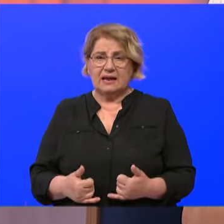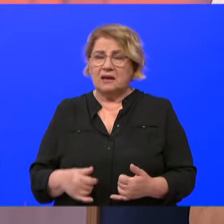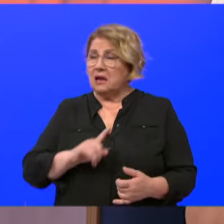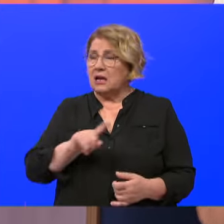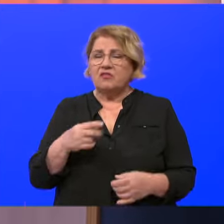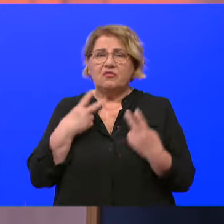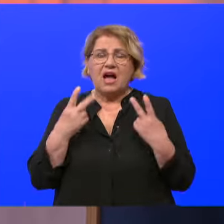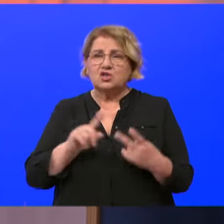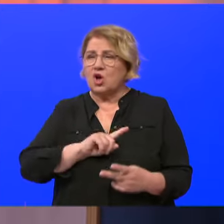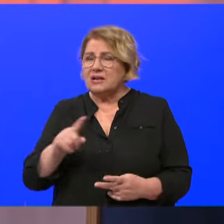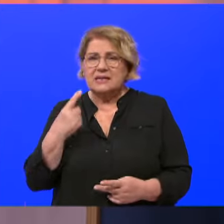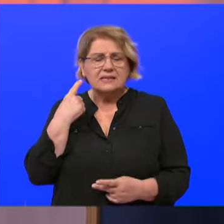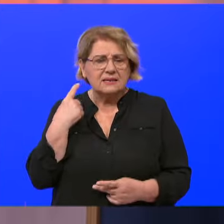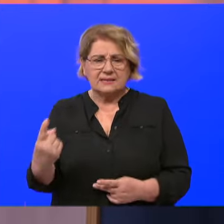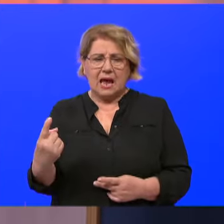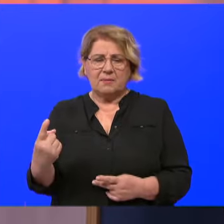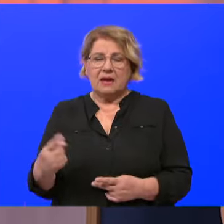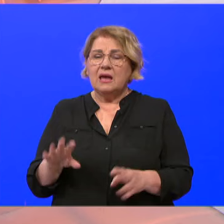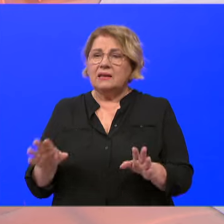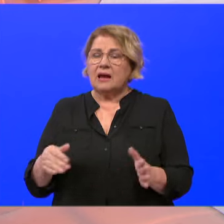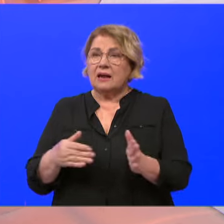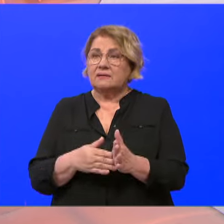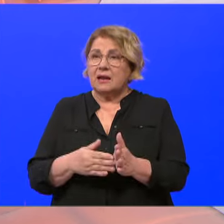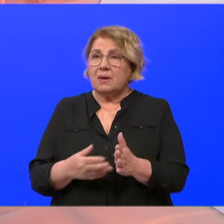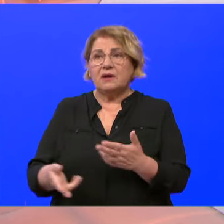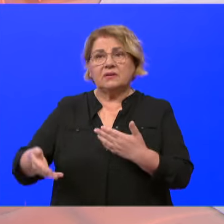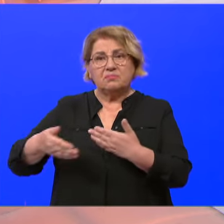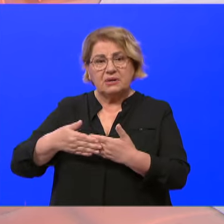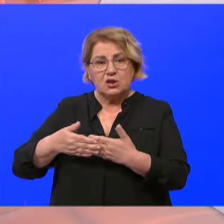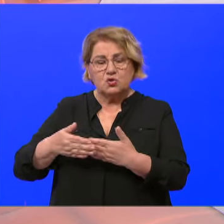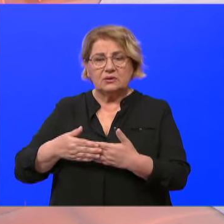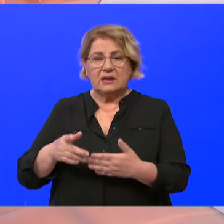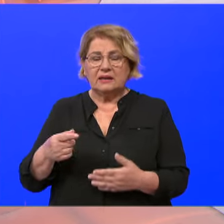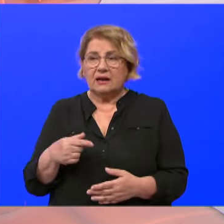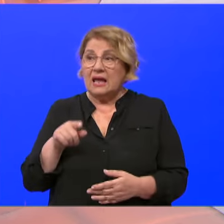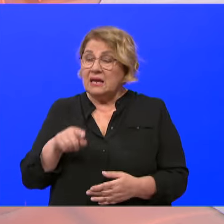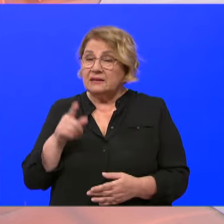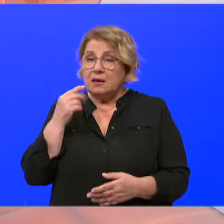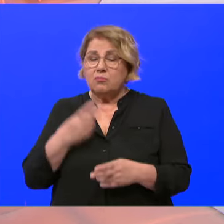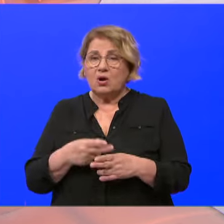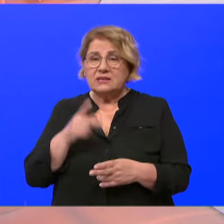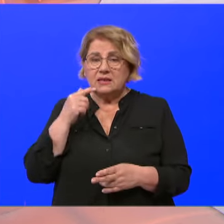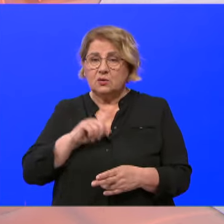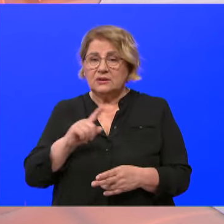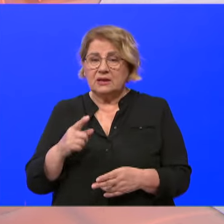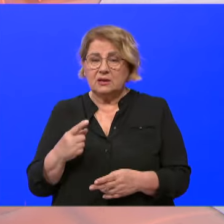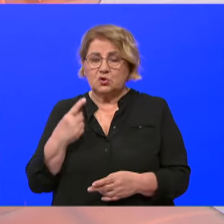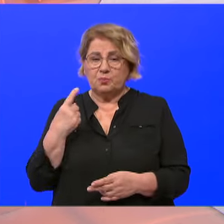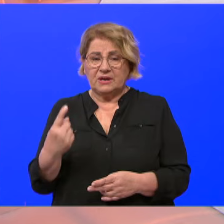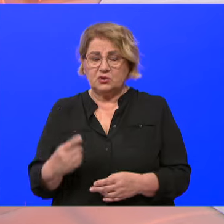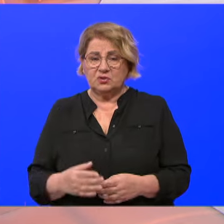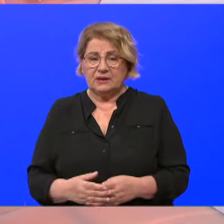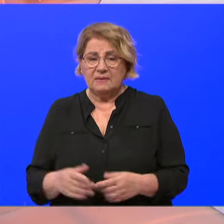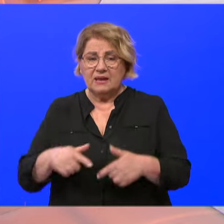sami. Dakle, to je važno. Dakle, da ste vi prisutni, niste sami, idemo zajedno. I sad,